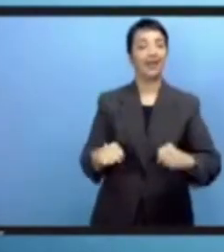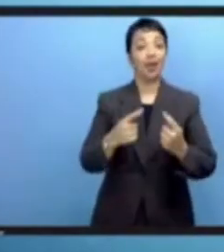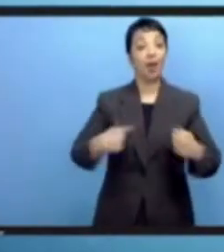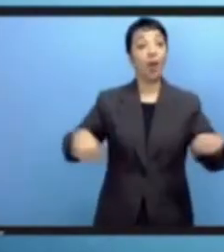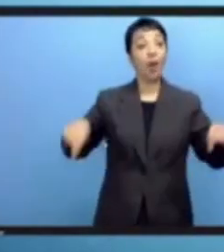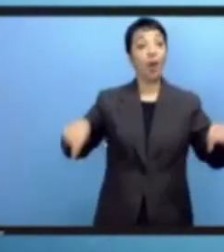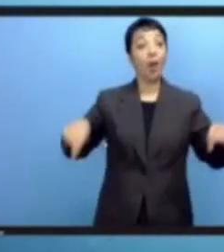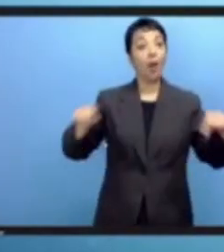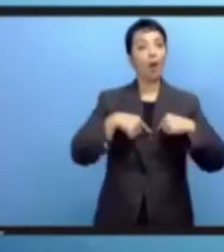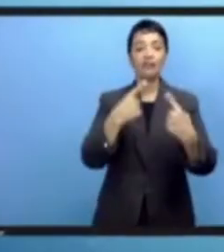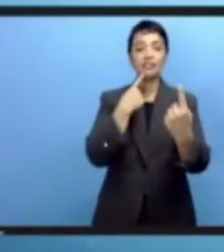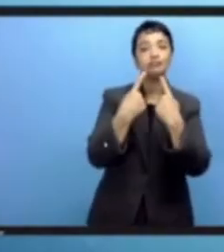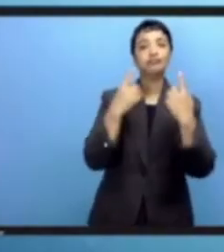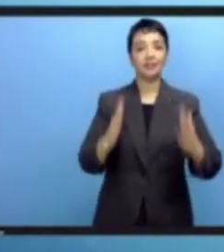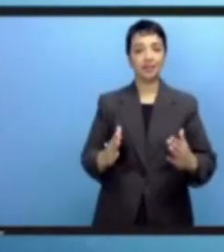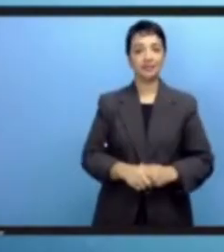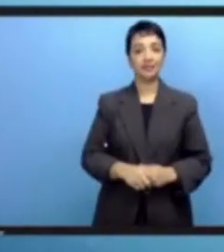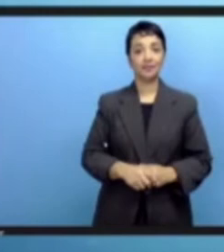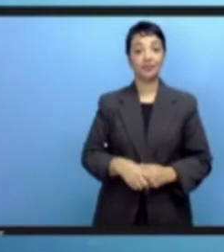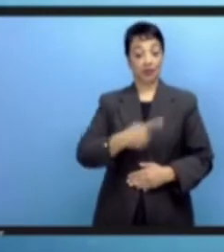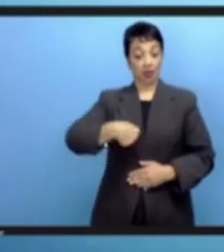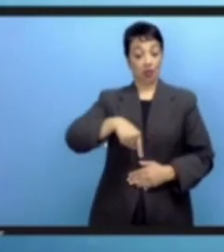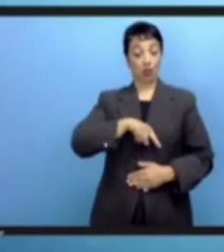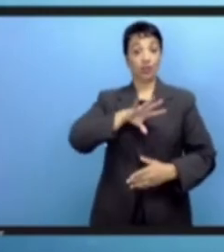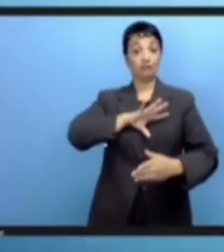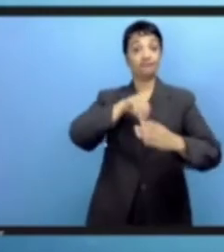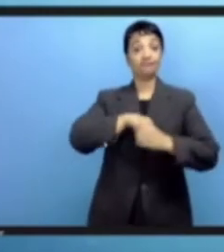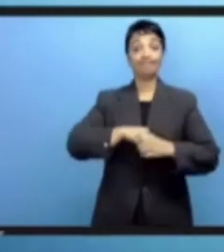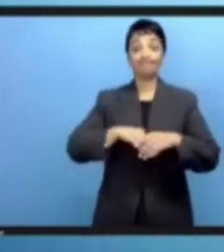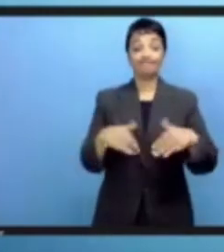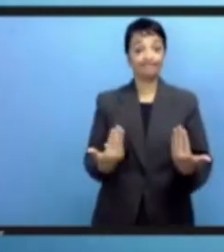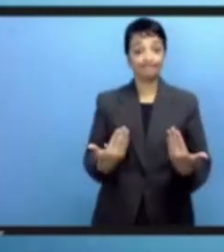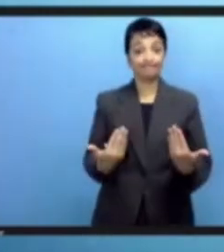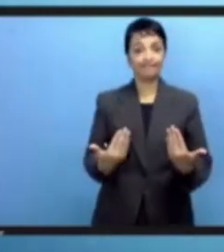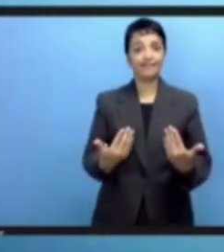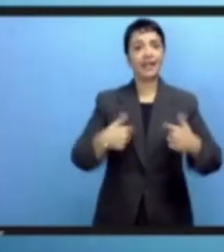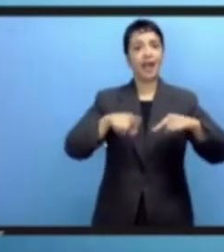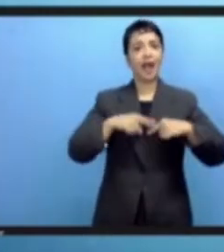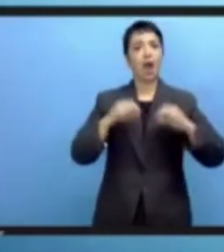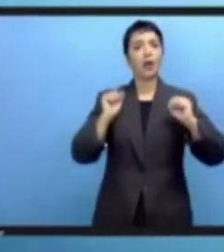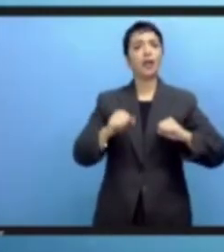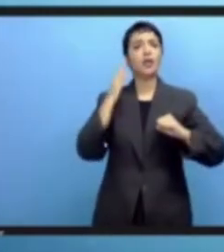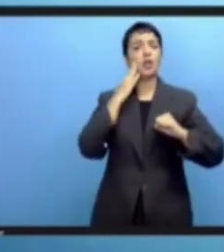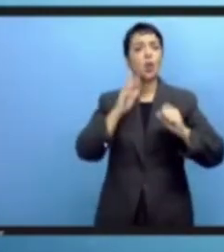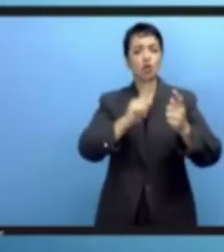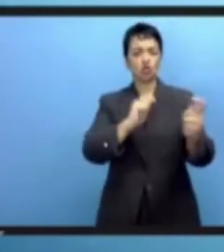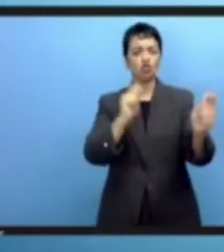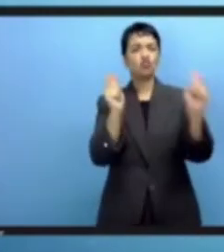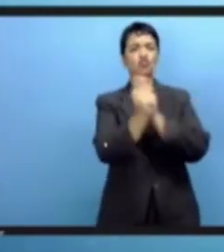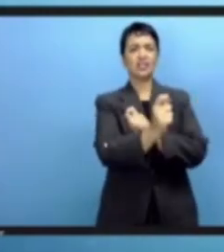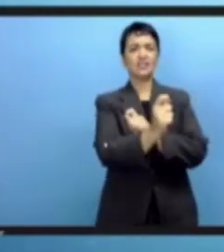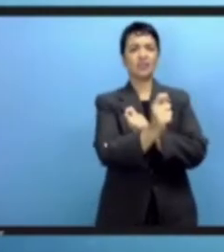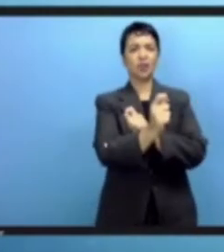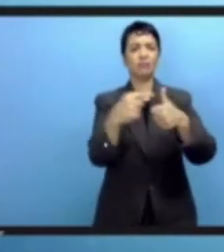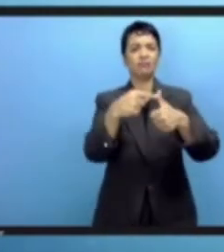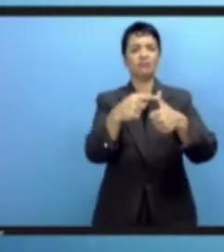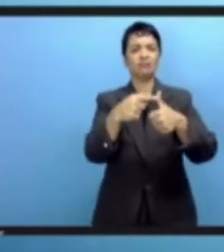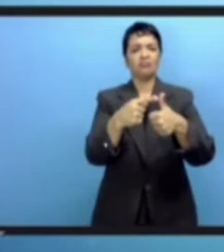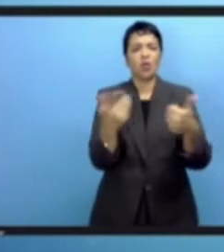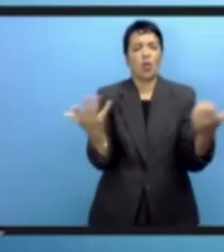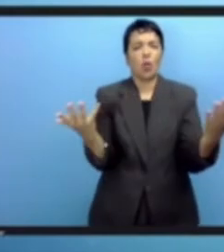علينا جميعا أن نجيب على هذه الأسئلة الثلاثة أولا لماذا نتحول ما هو الأمر الذي نحوله